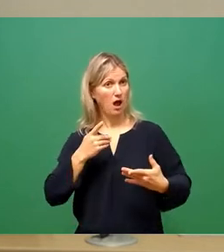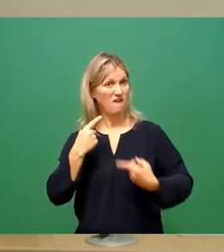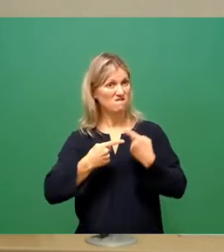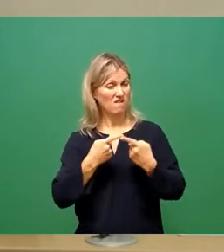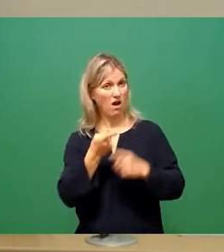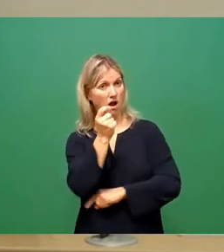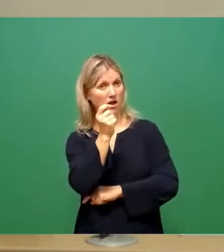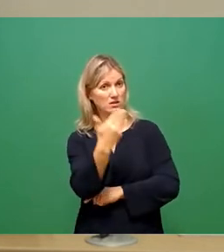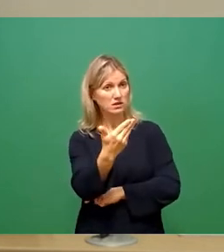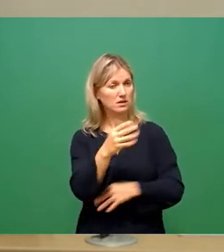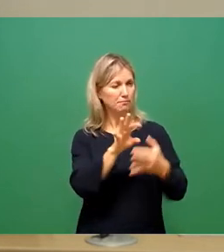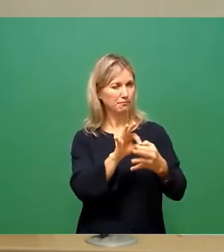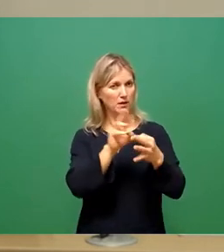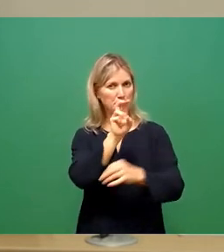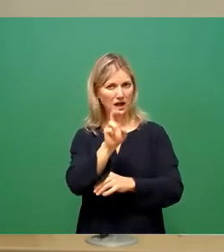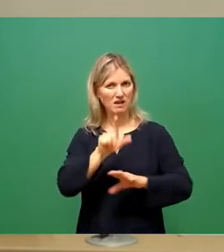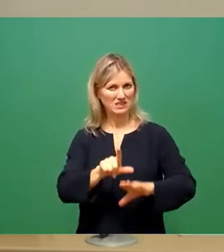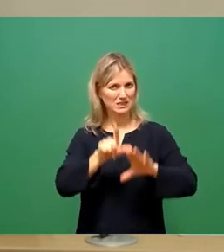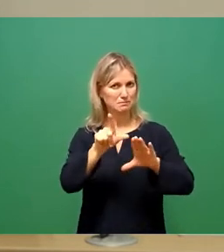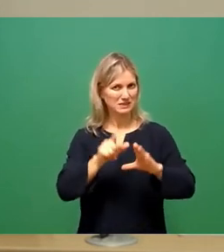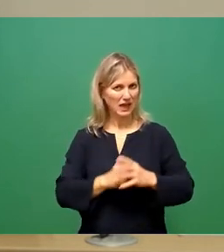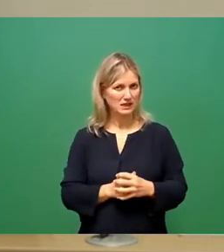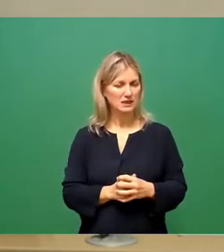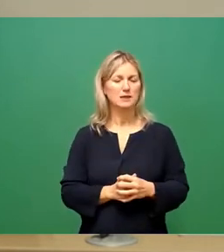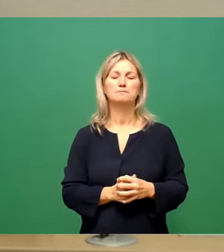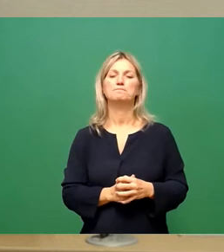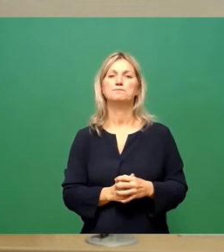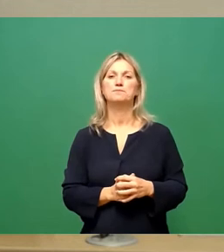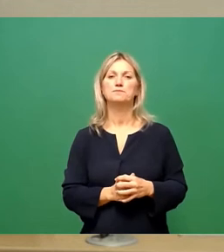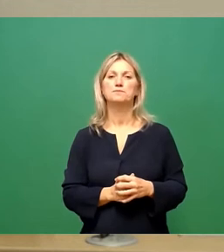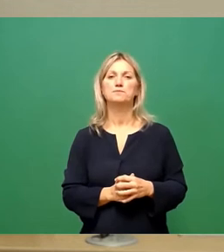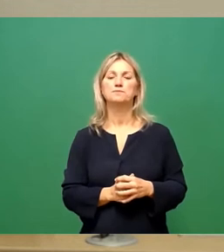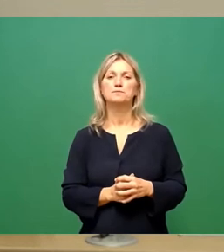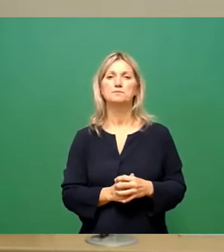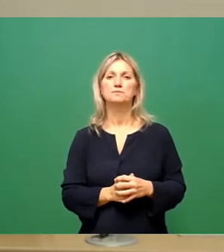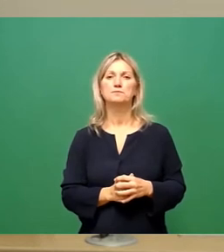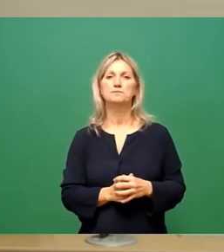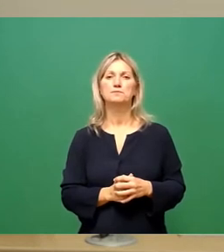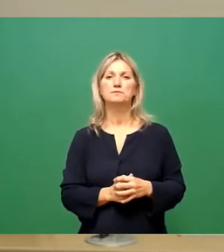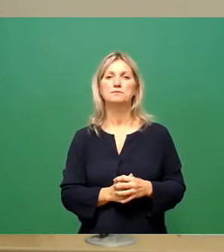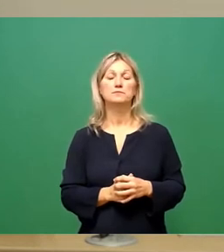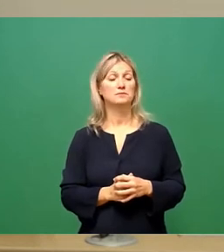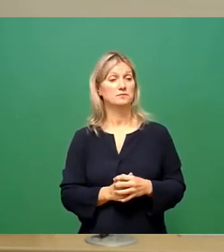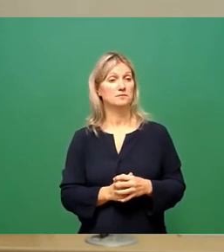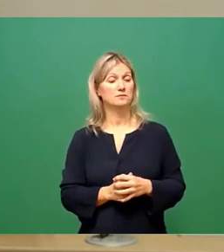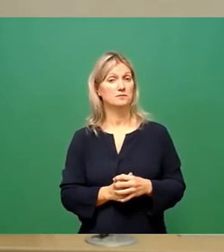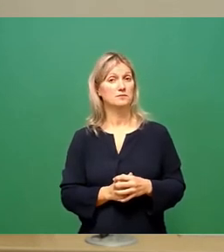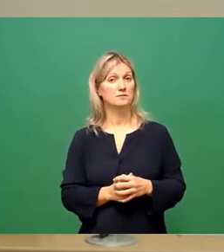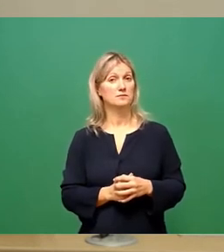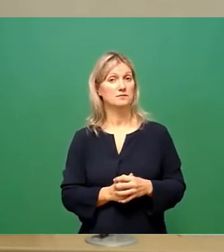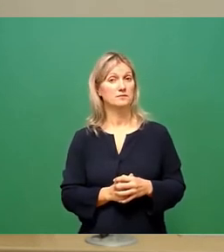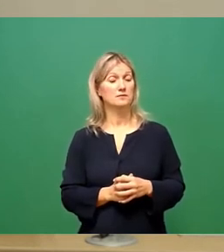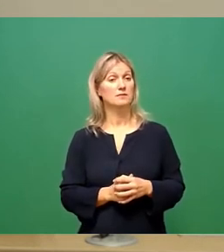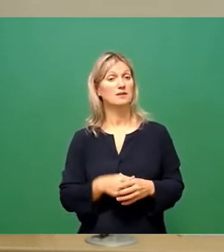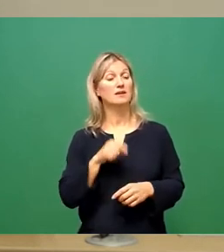einzuleiten. Hierzu ist die Einleitung, also hierzu besteht